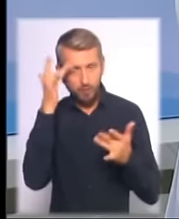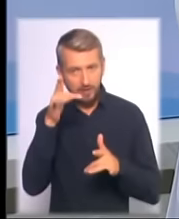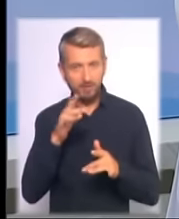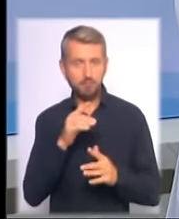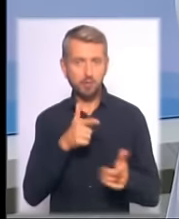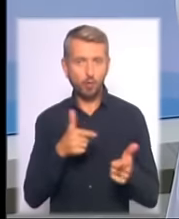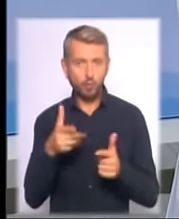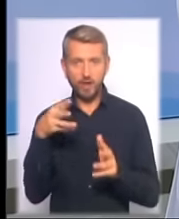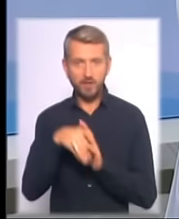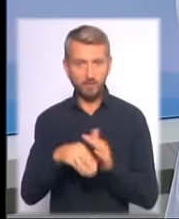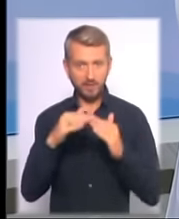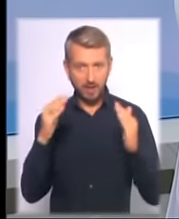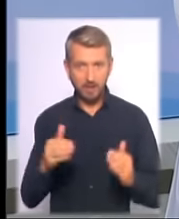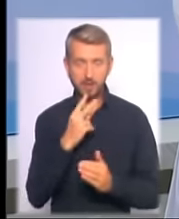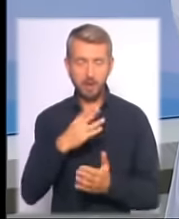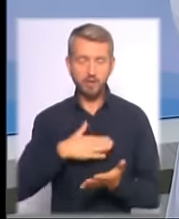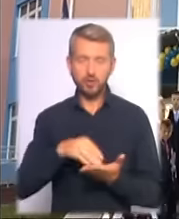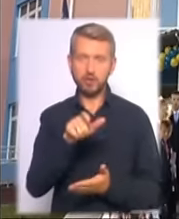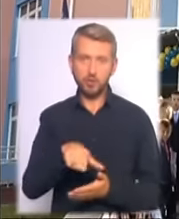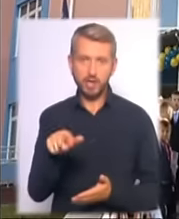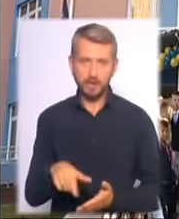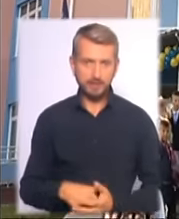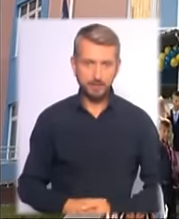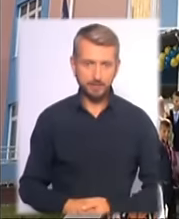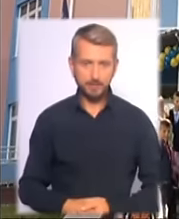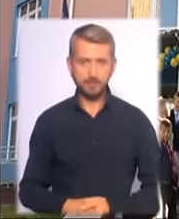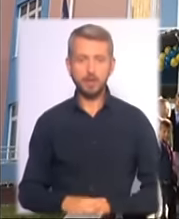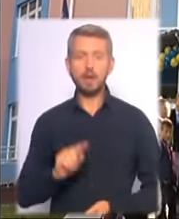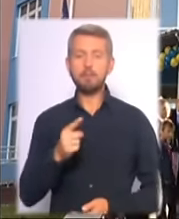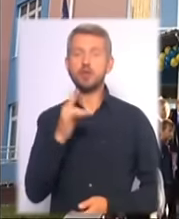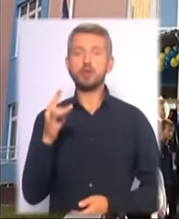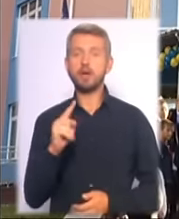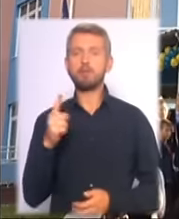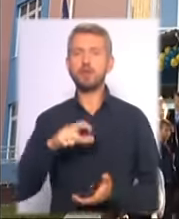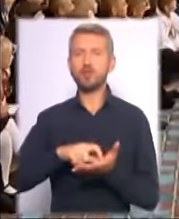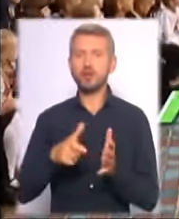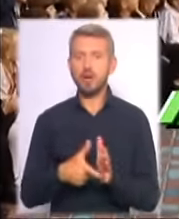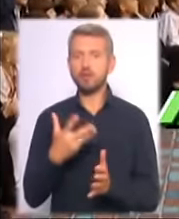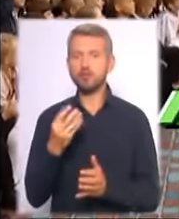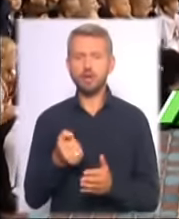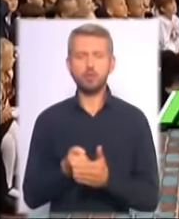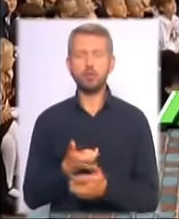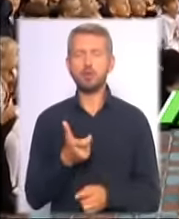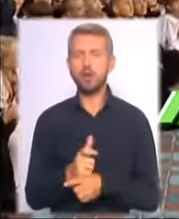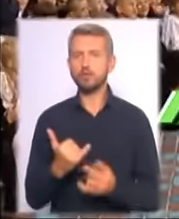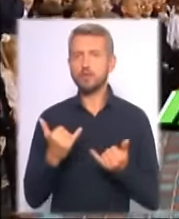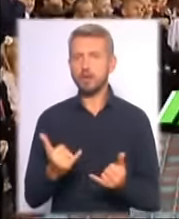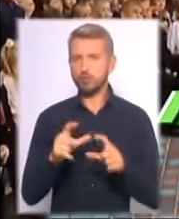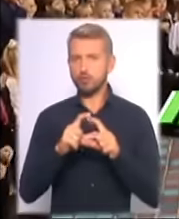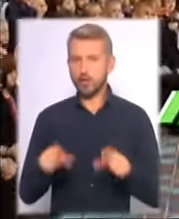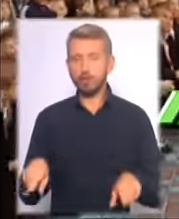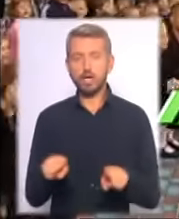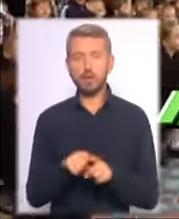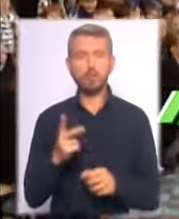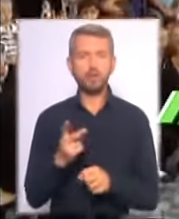закладу, бачили наші журналісти. Перший раз у перший клас – це ще й до найсучаснішого закладу. Таке